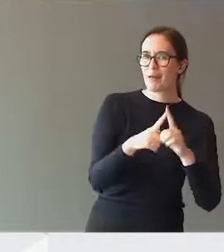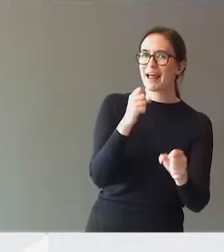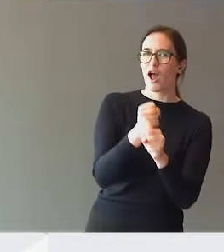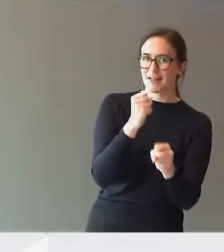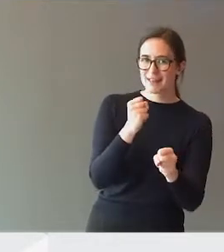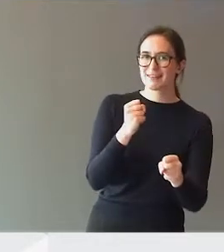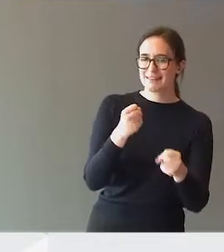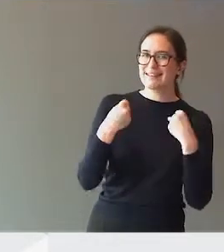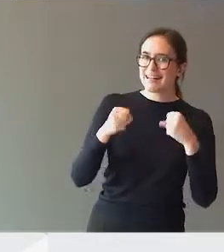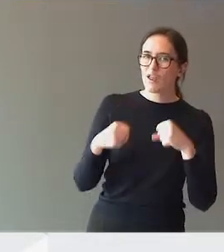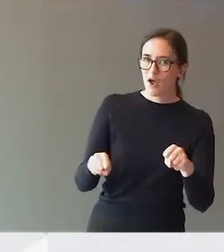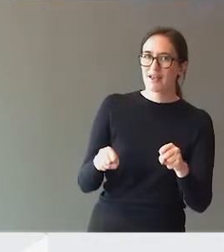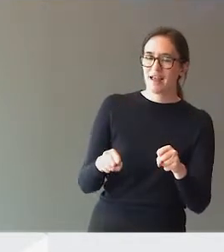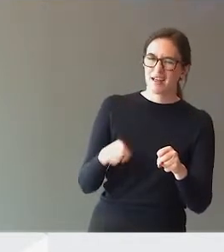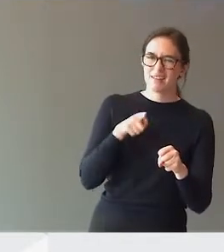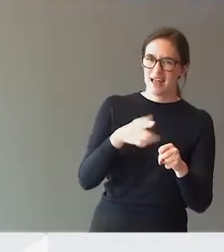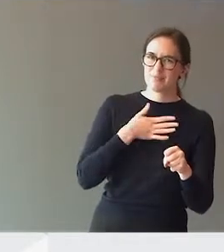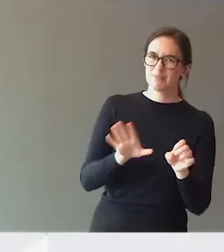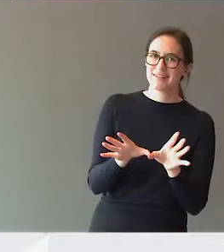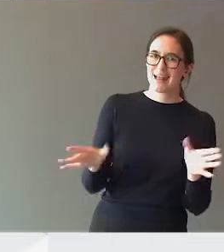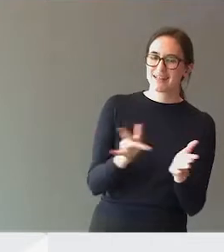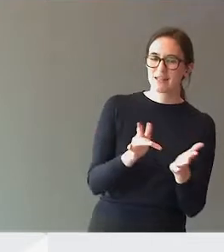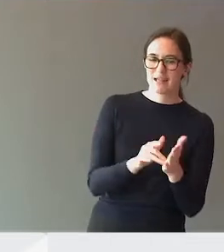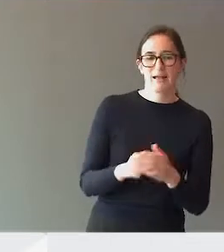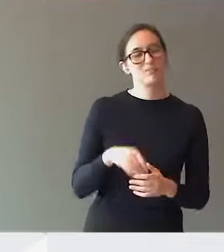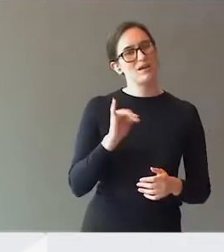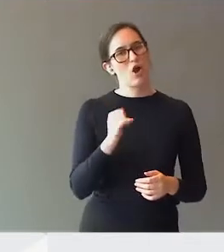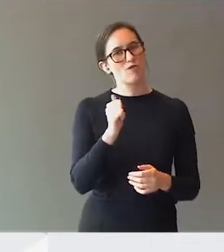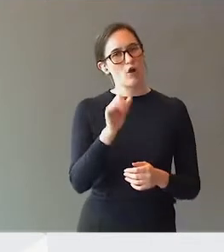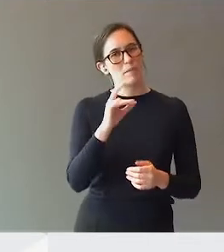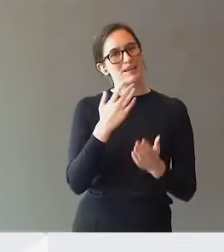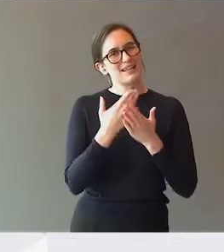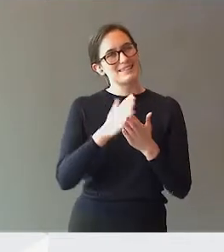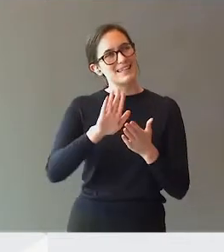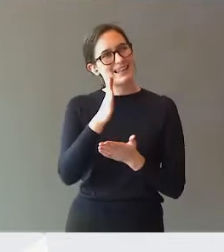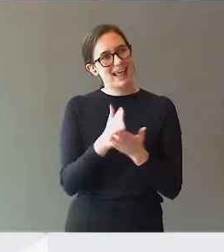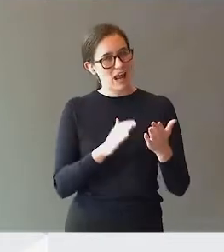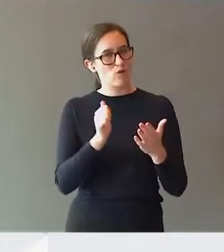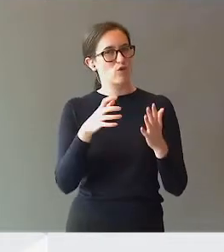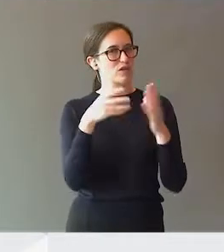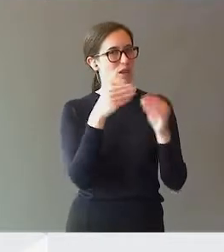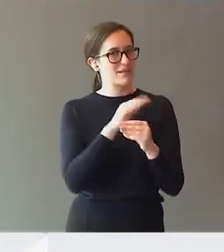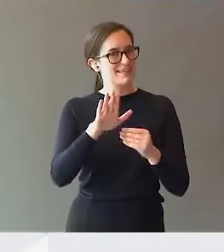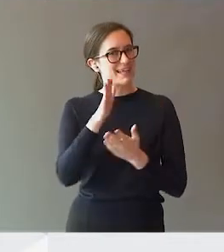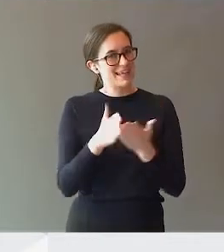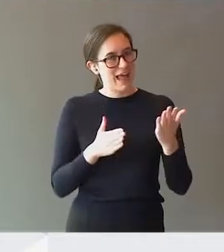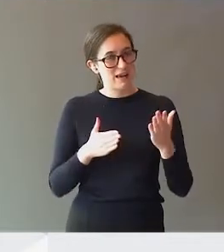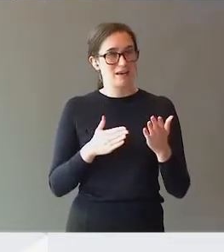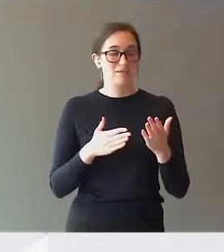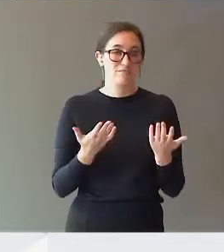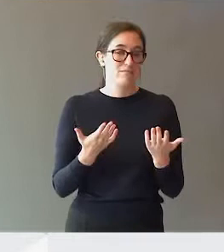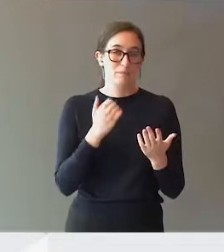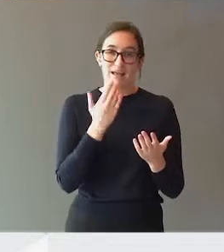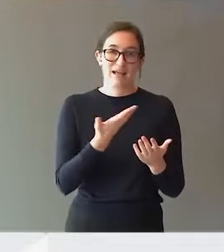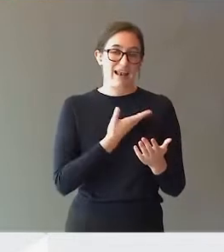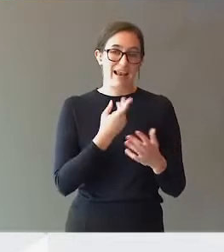desentralisering. Ja. For PP-tjenesten sin del og for staten sin del også, så vil det være en veldig liten ressurs som blir flyttet ut til skole og